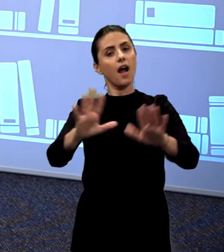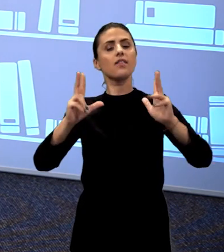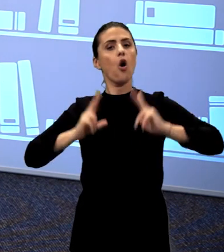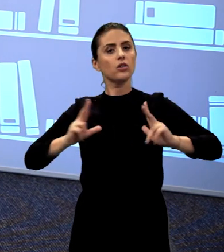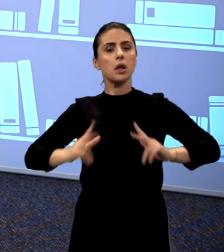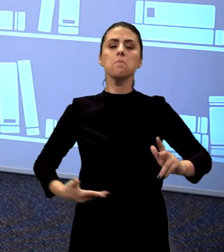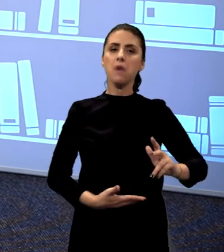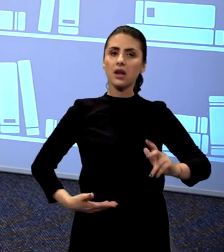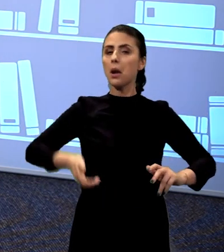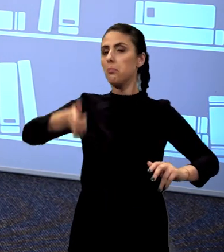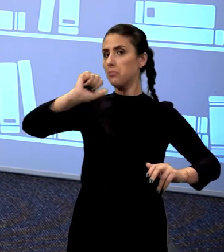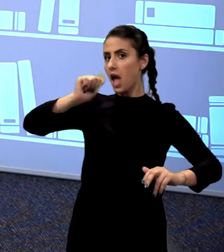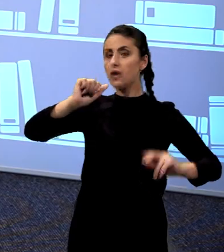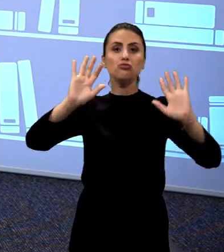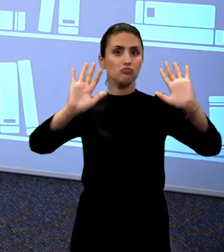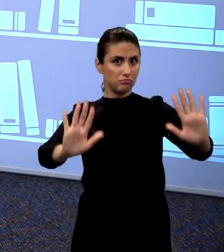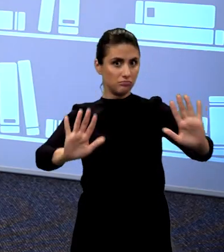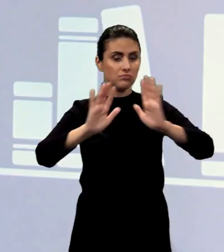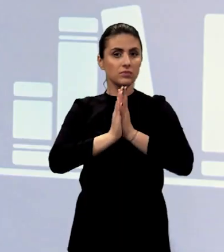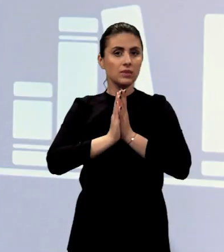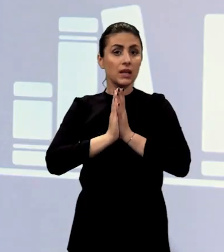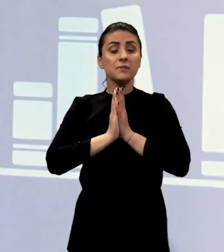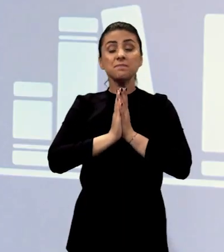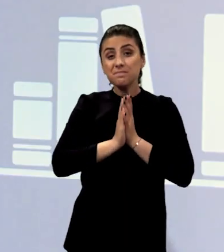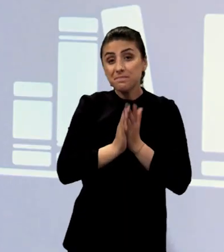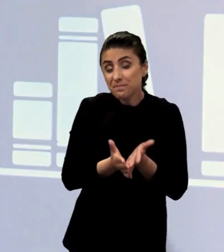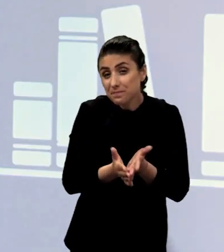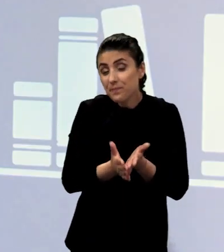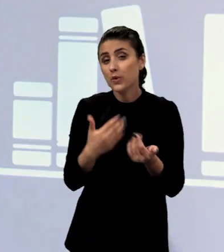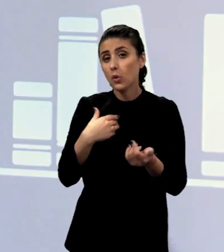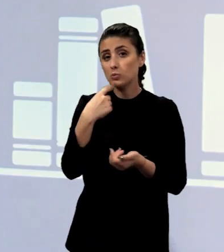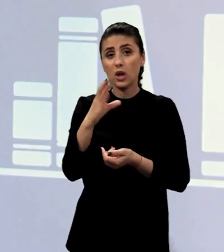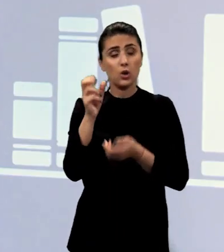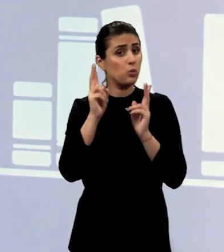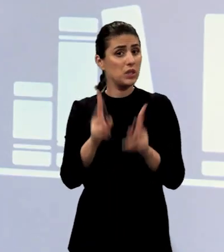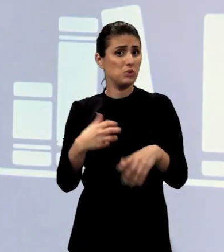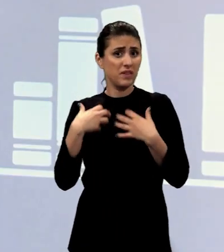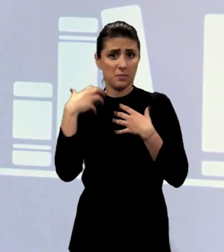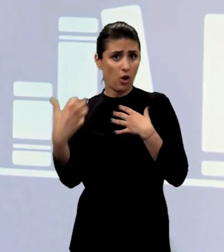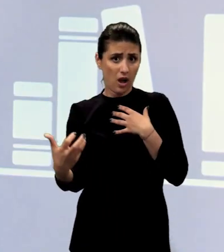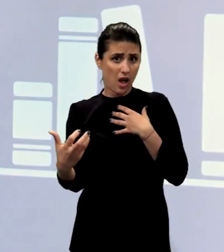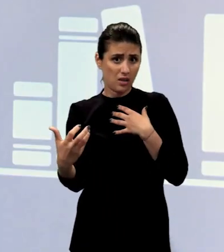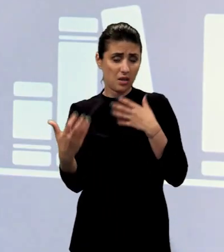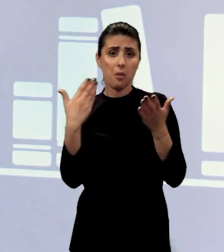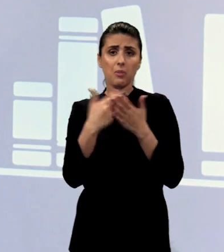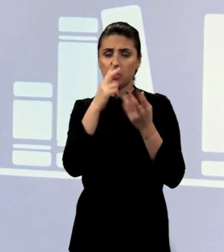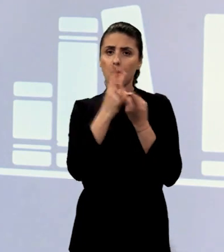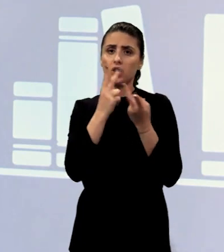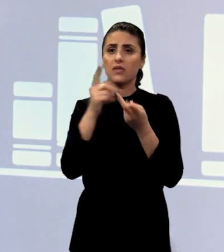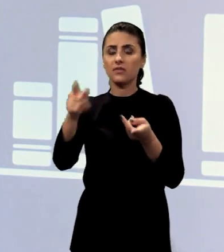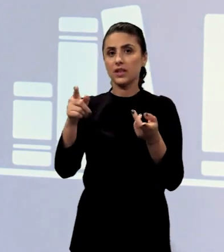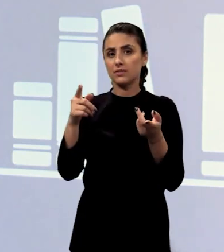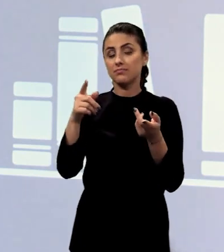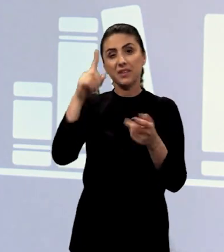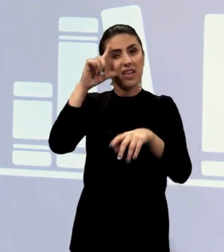mănâncă, bea și veselește-te. Eu aș zice că nici nu trebuie să fii bogat pentru a ți se potrivi acest tablou.